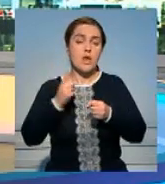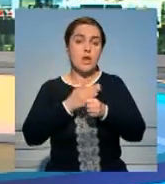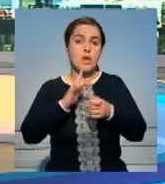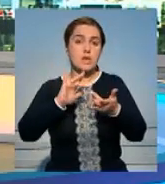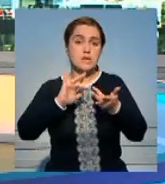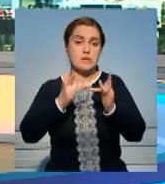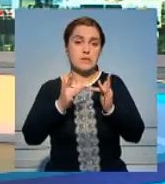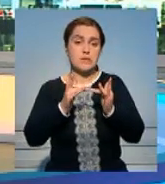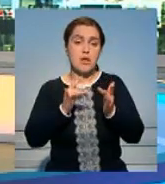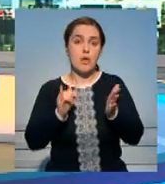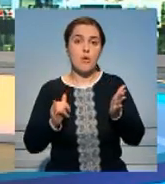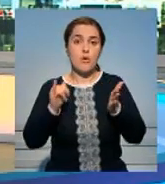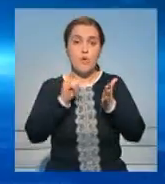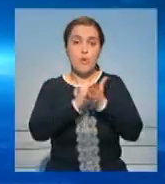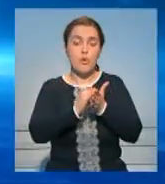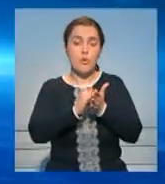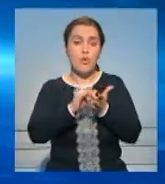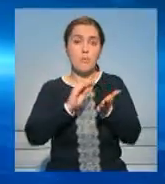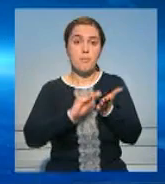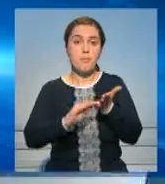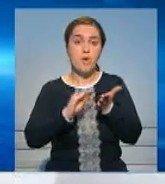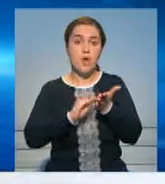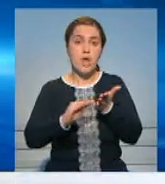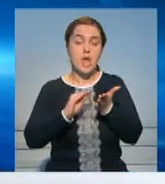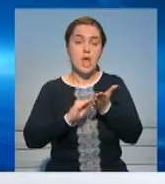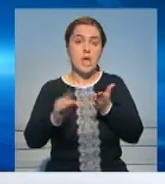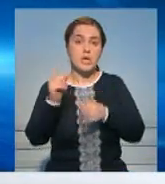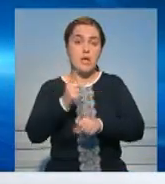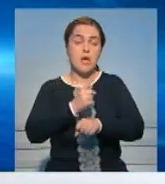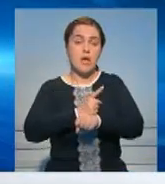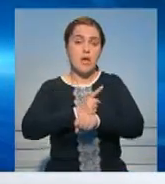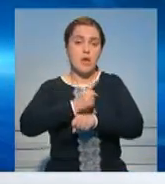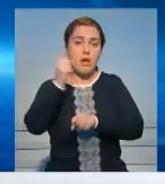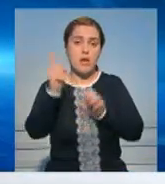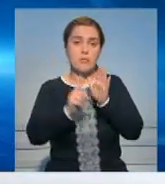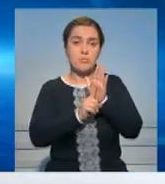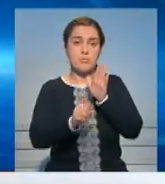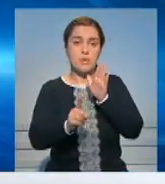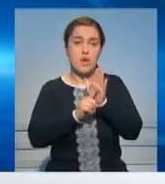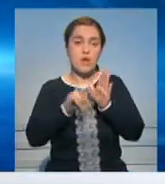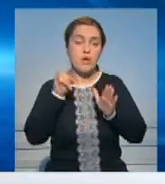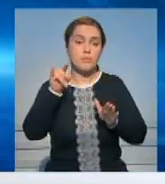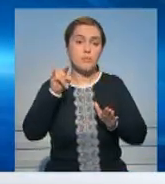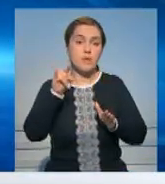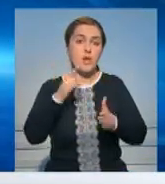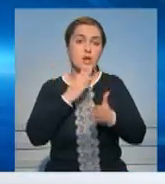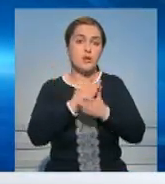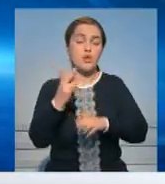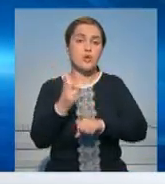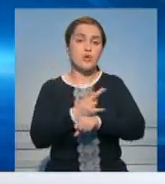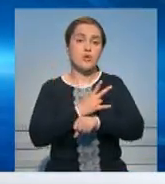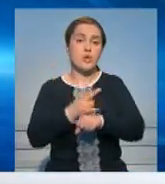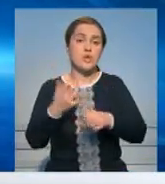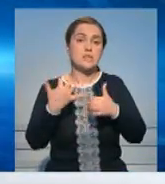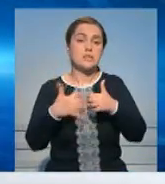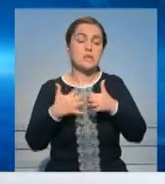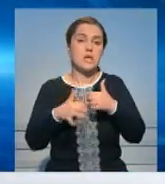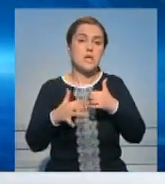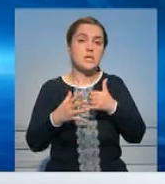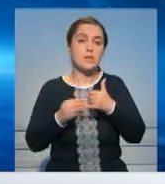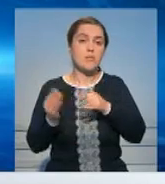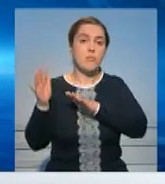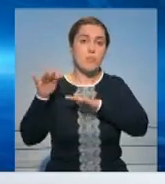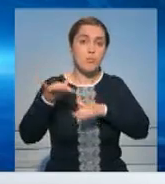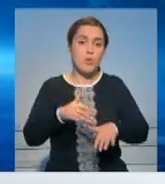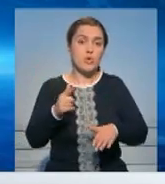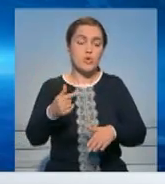твиттер-аккаунте. Подпись к видео гласит «Запуск крылатой ракеты с одного из наших многоцелевых фрегатов, минувшей ночью в Средиземном